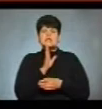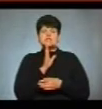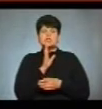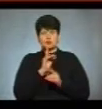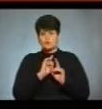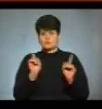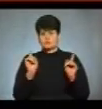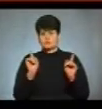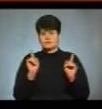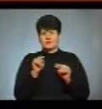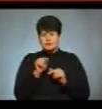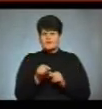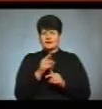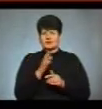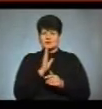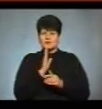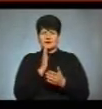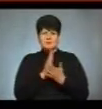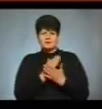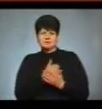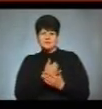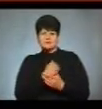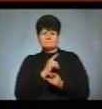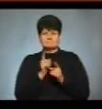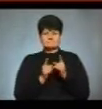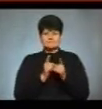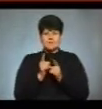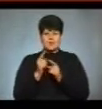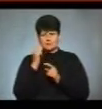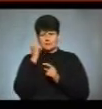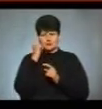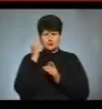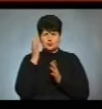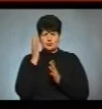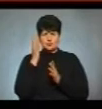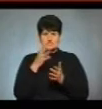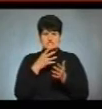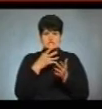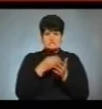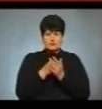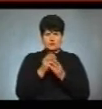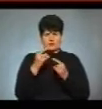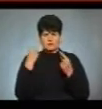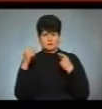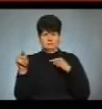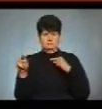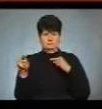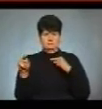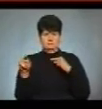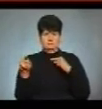саме. Вони мають тенденцію навіть міняти думку з своєї на протилежну.